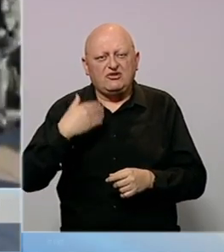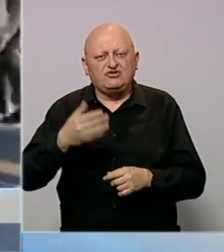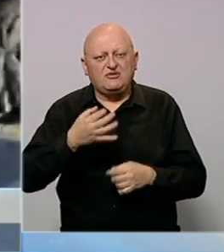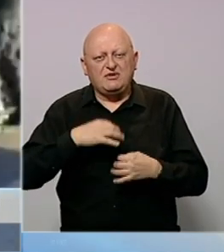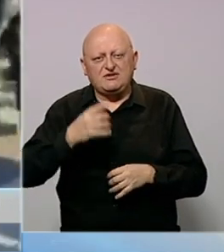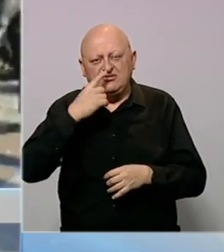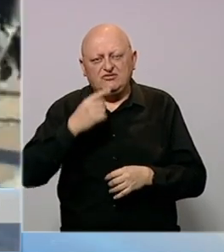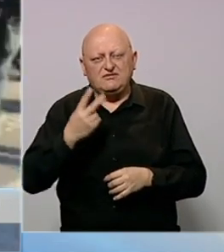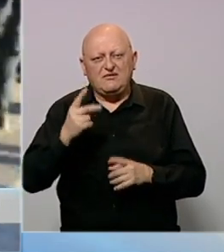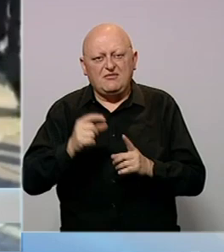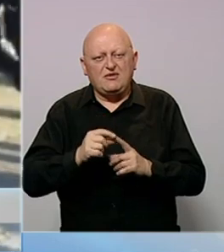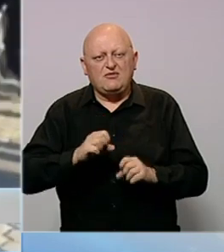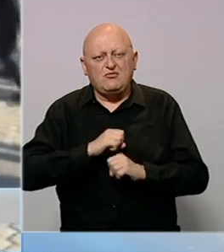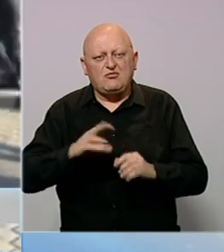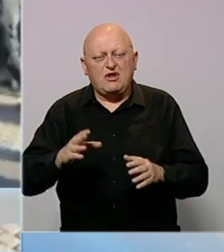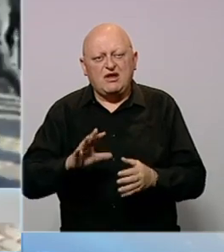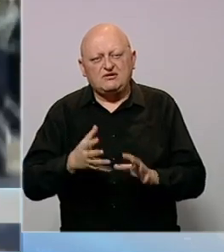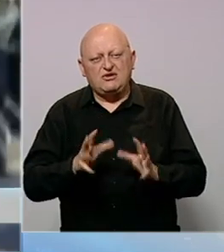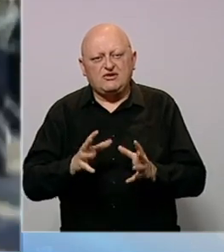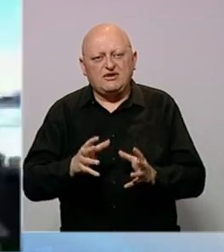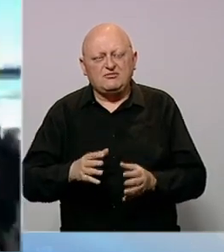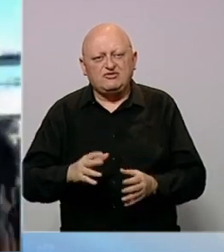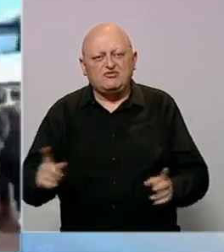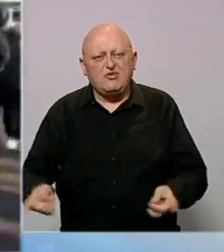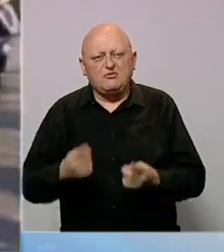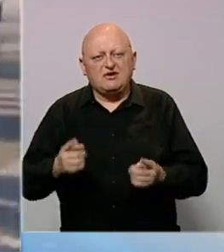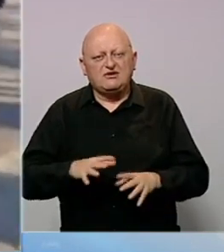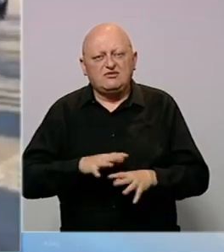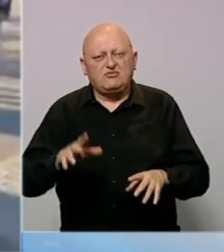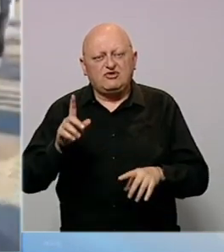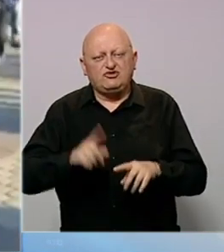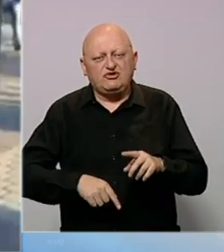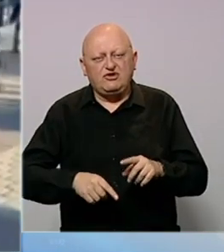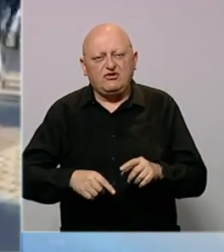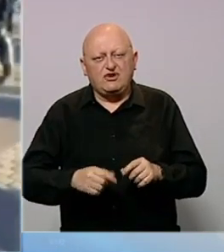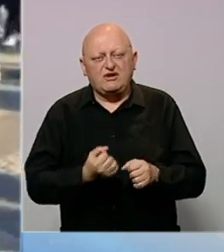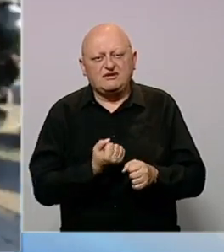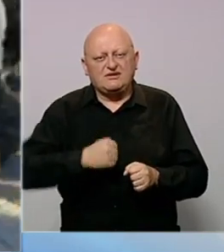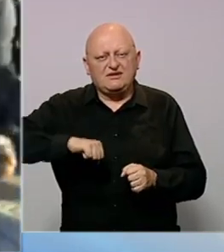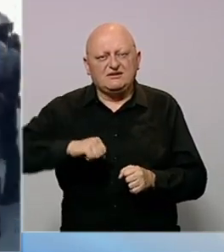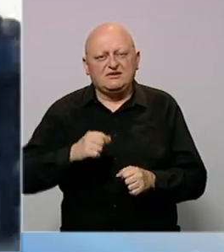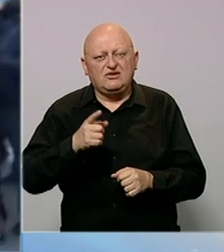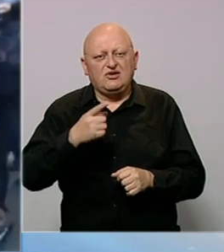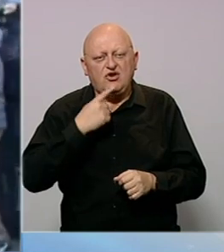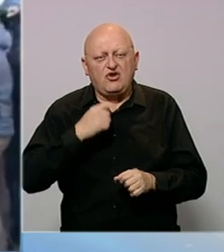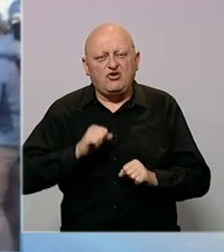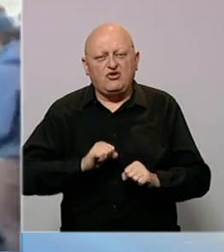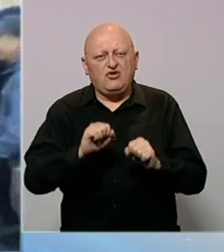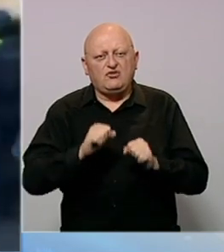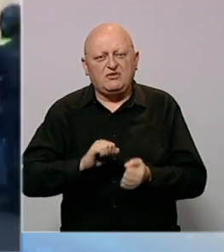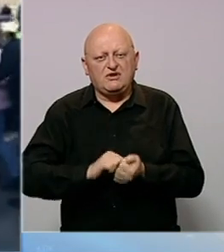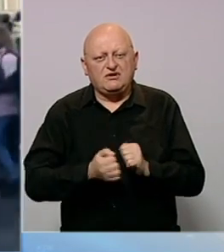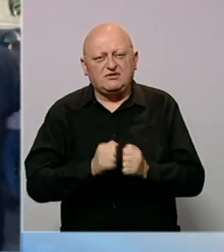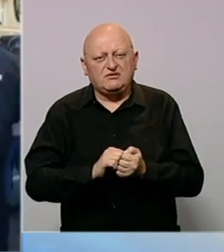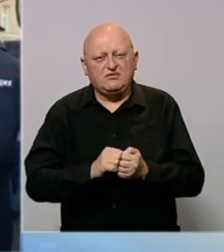dana nakon što je predsjednik Rusije Vladimir Putin proglasio dijelimičnu mobilizaciju i poštrio kazne za dezertere i one